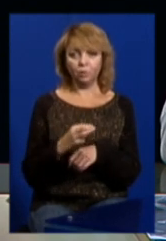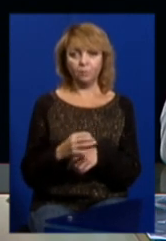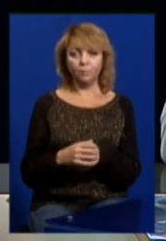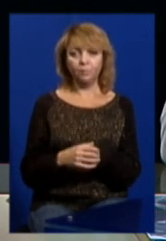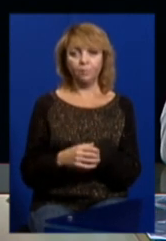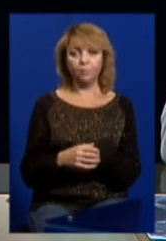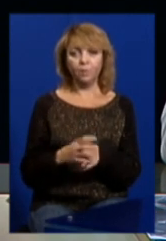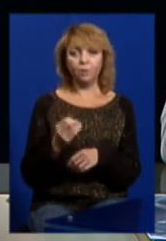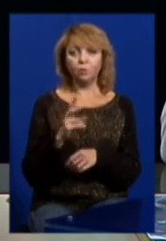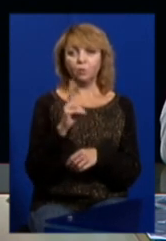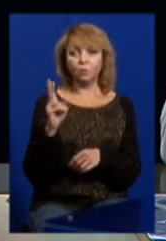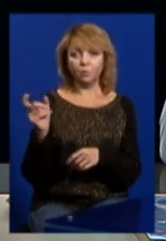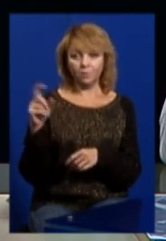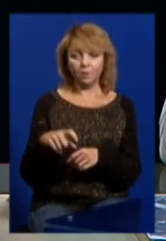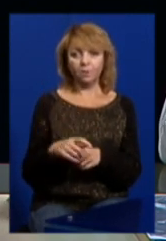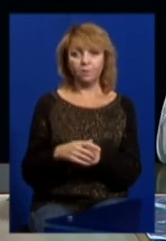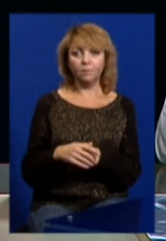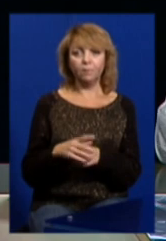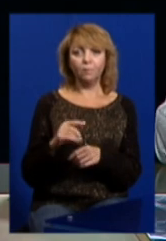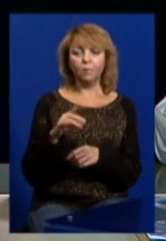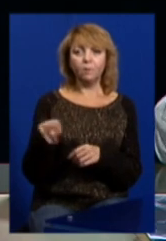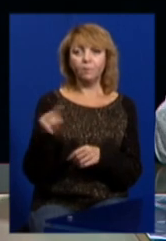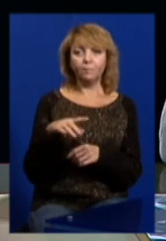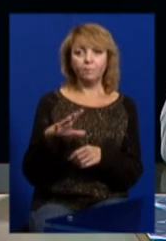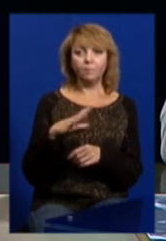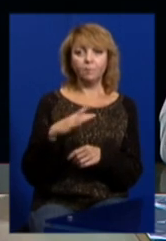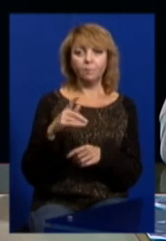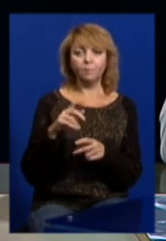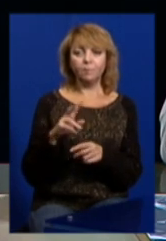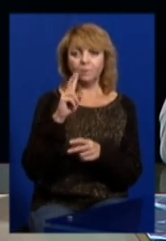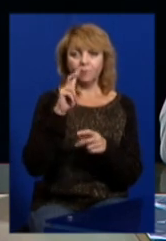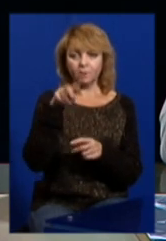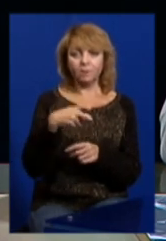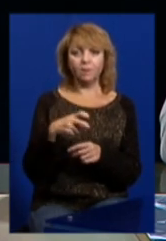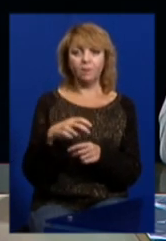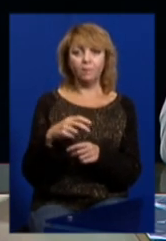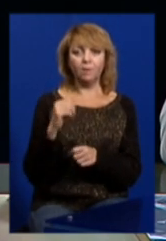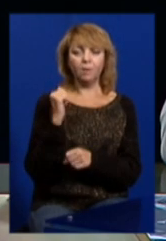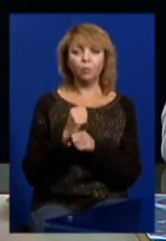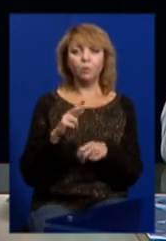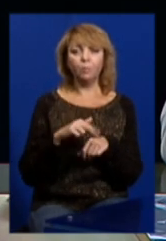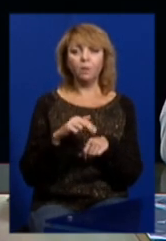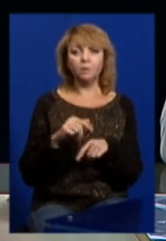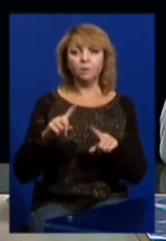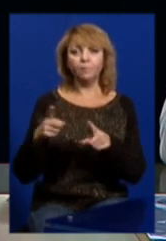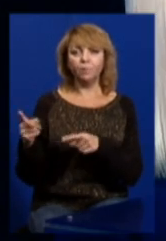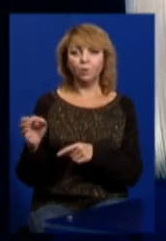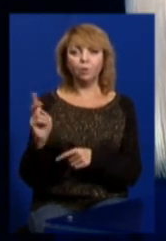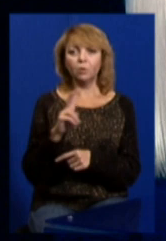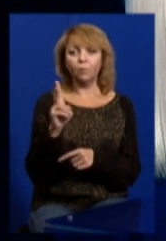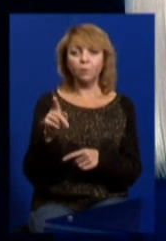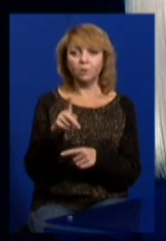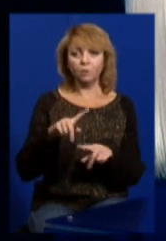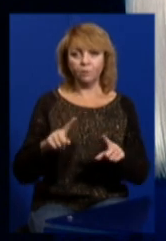ще хтось там під'їхав. І вони буквально примусили працівників поліції затримати хоч когось. Ті